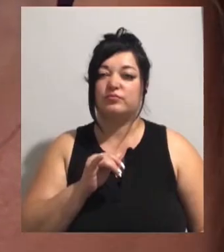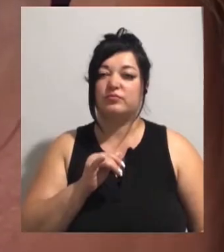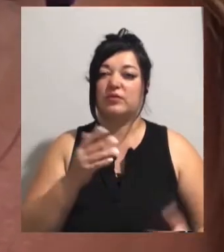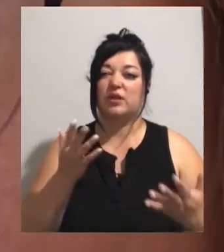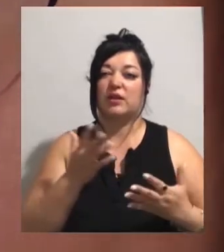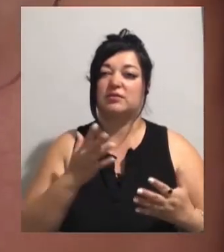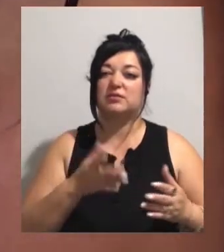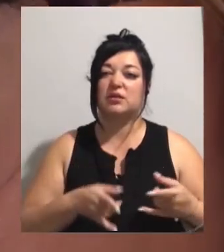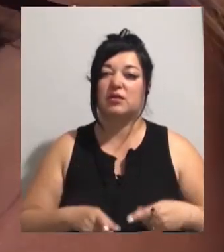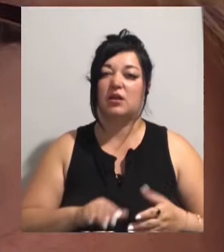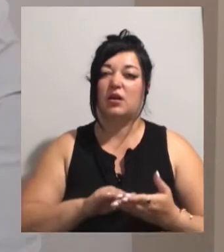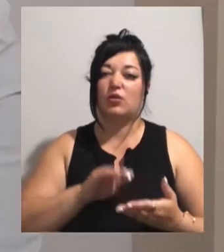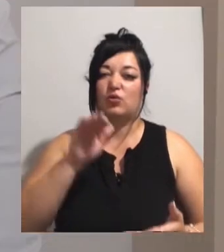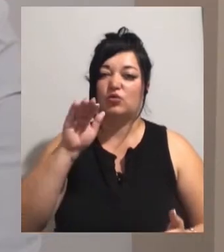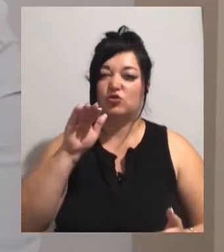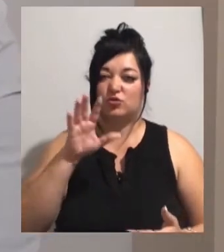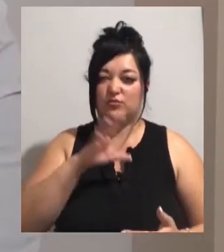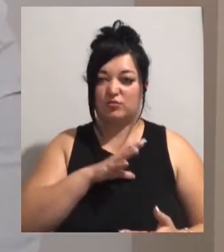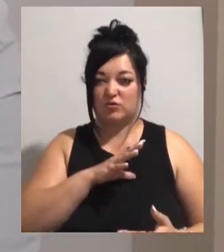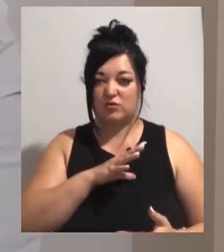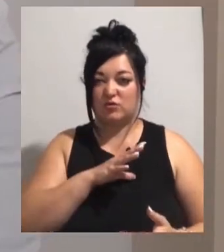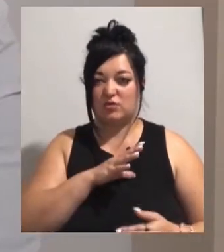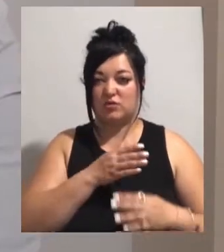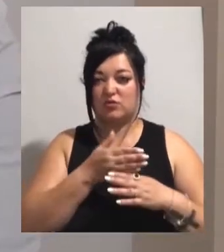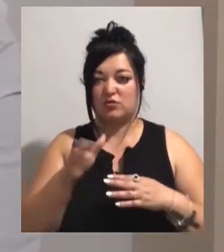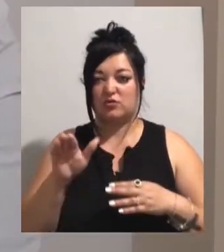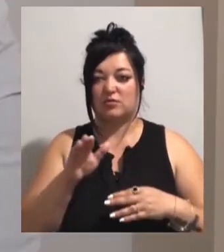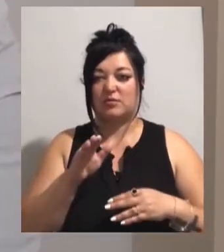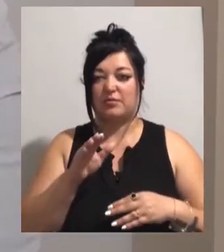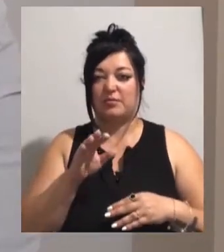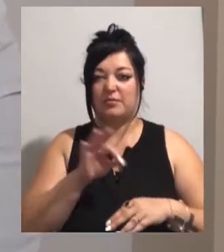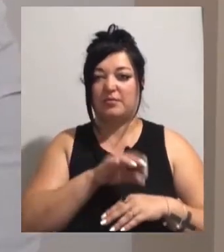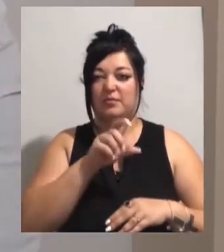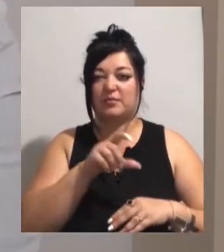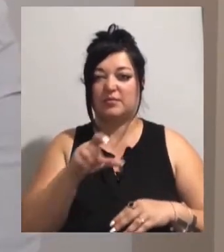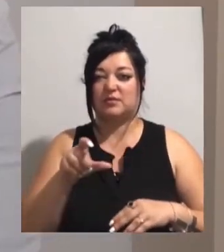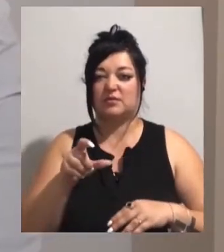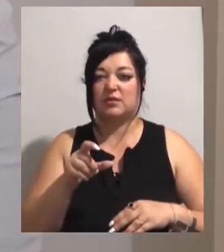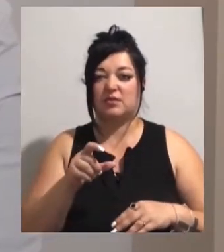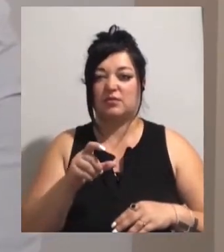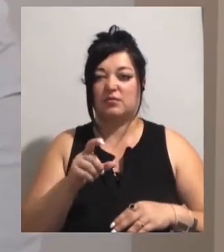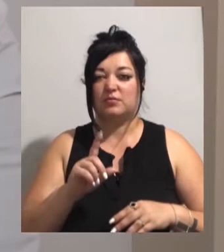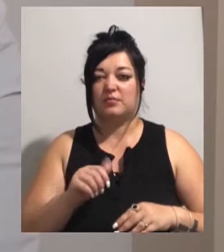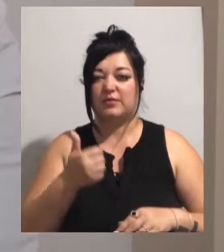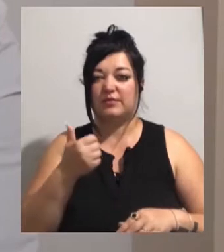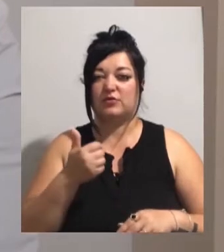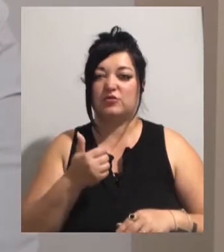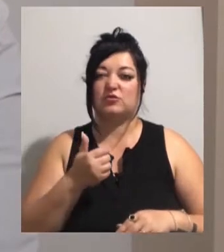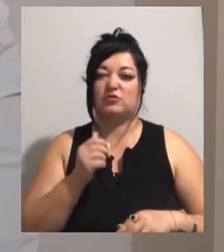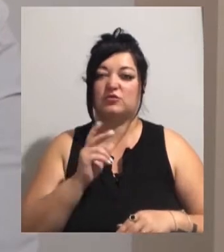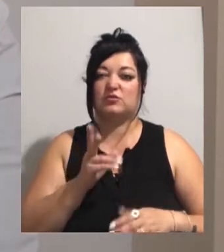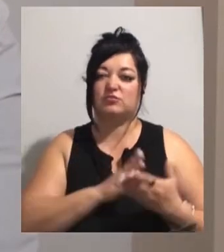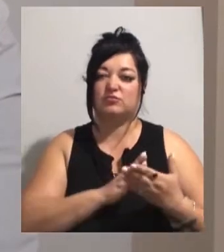були. Частіше пацієнти онкологічні. Також існує когорта пацієнтів, які